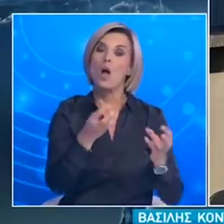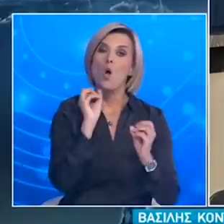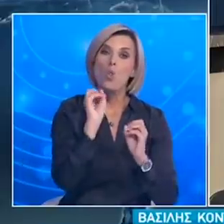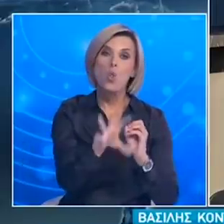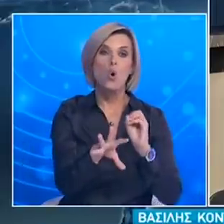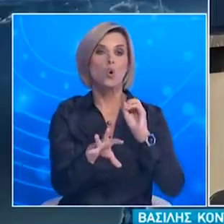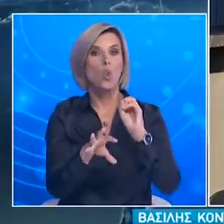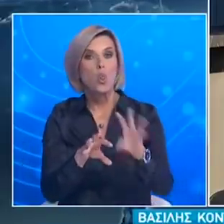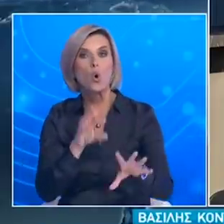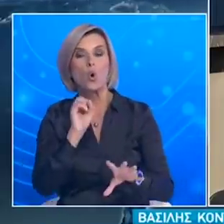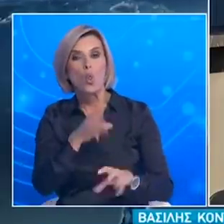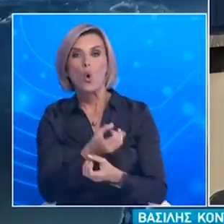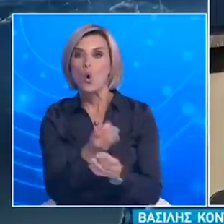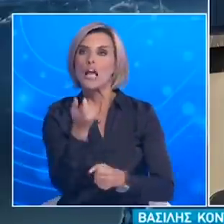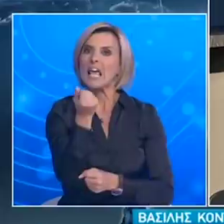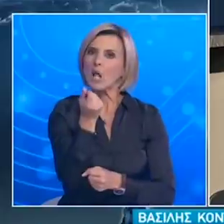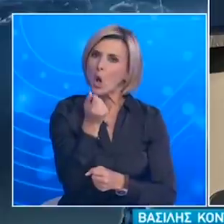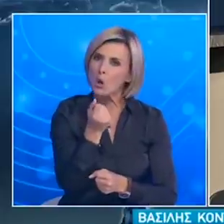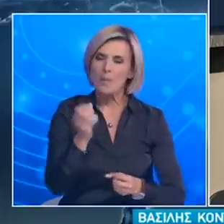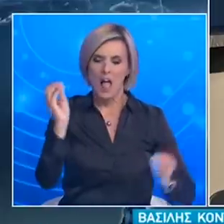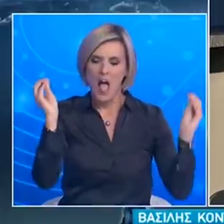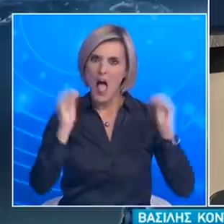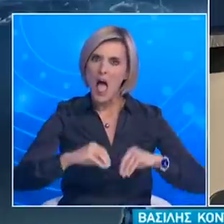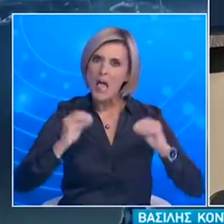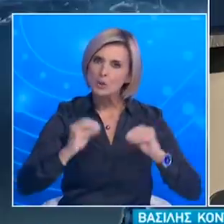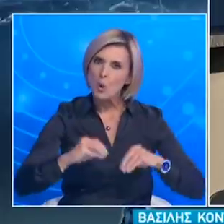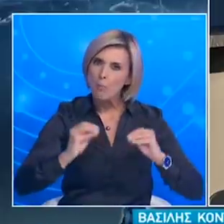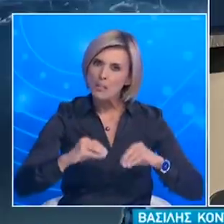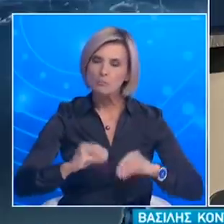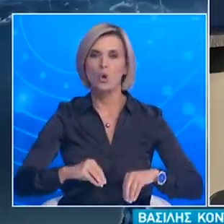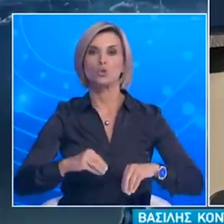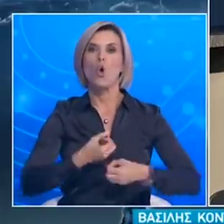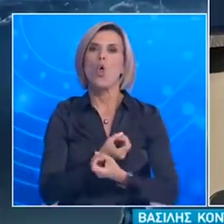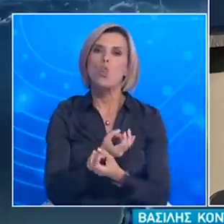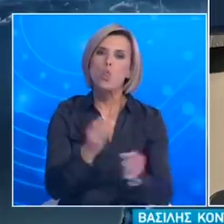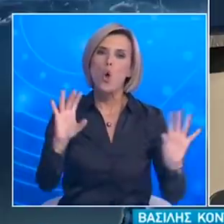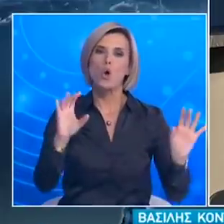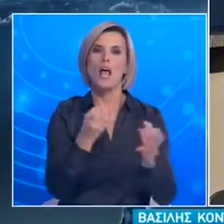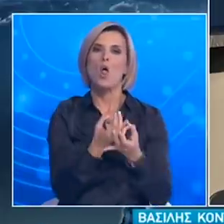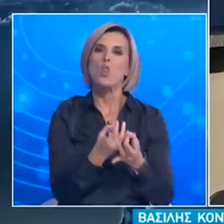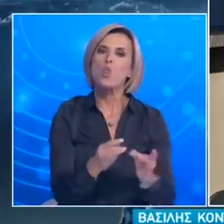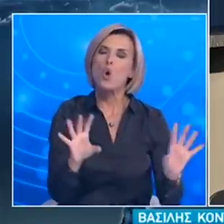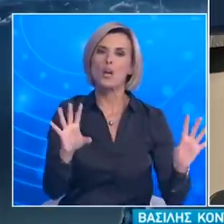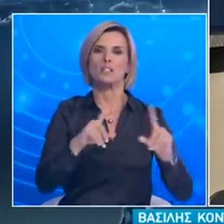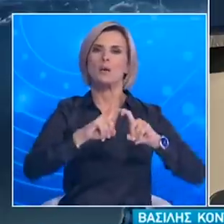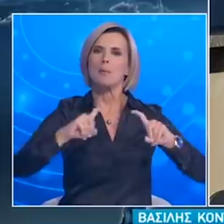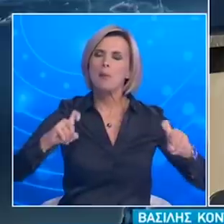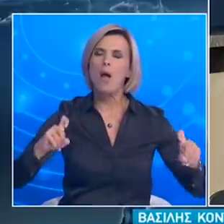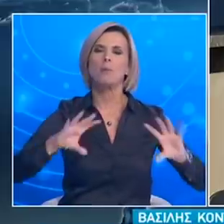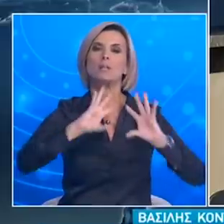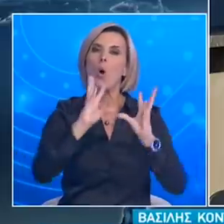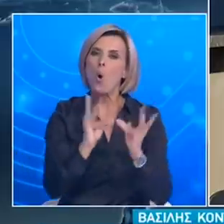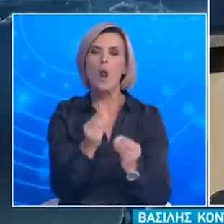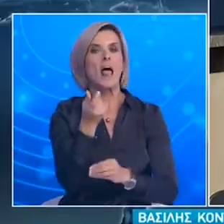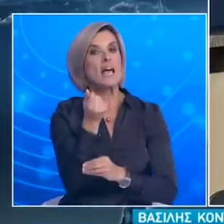η οποία δεν σταματάει βέβαια Συνεχίζεται από την έναρξη της πανδημίας με δωρές τόσο σε είδος όσο και σε